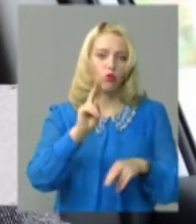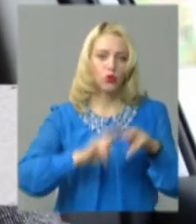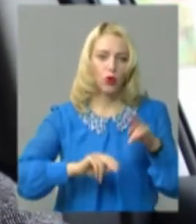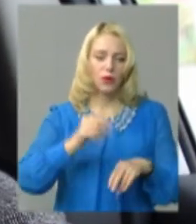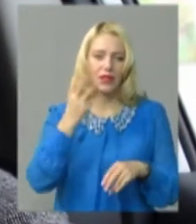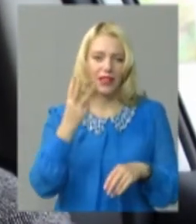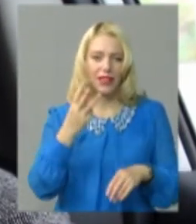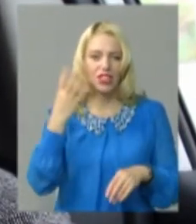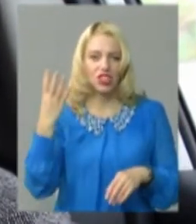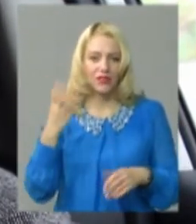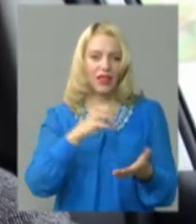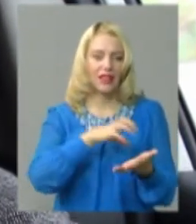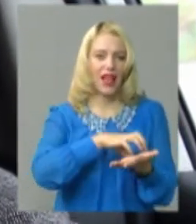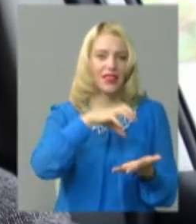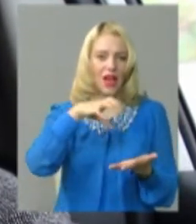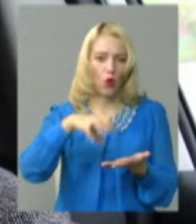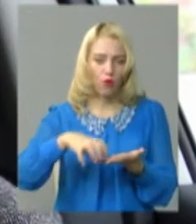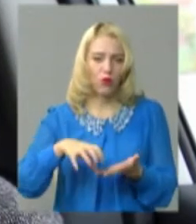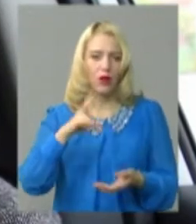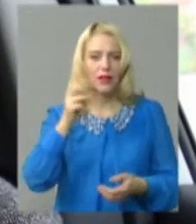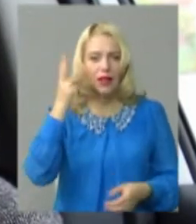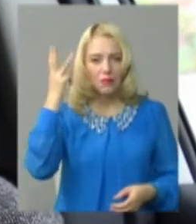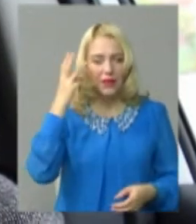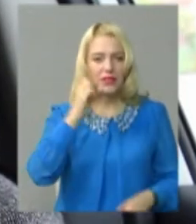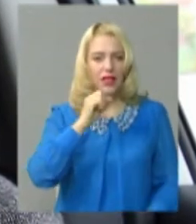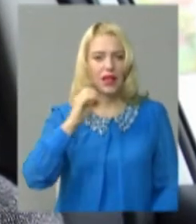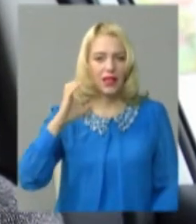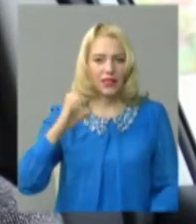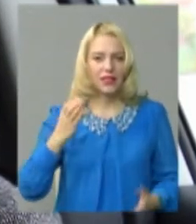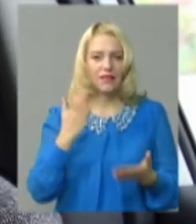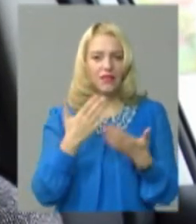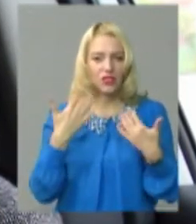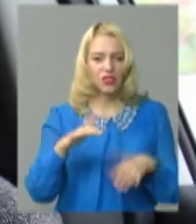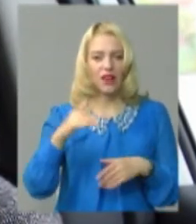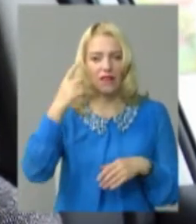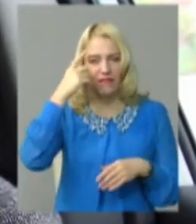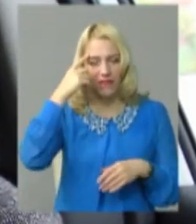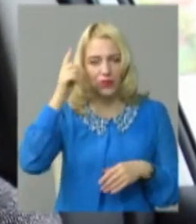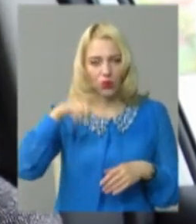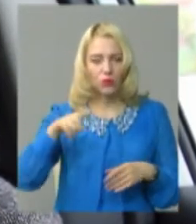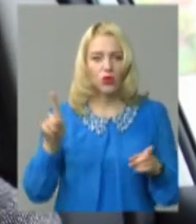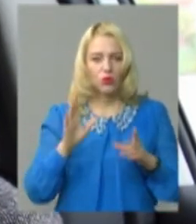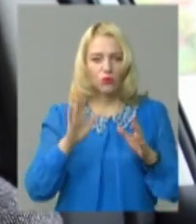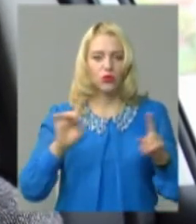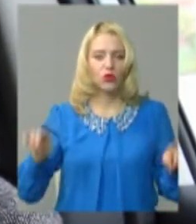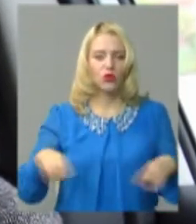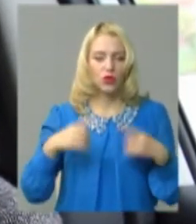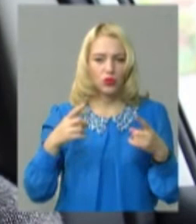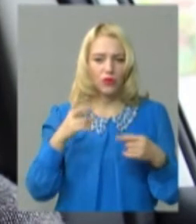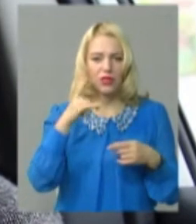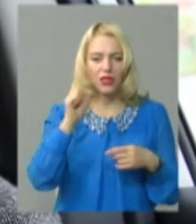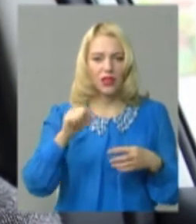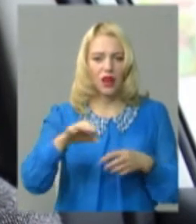-4 енергоблоку на Хмельницькій атомній електростанції. Вже відомо, що його планують реалізовувати на конструкціях,